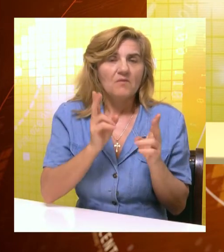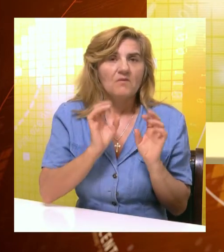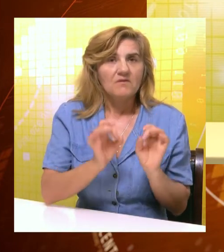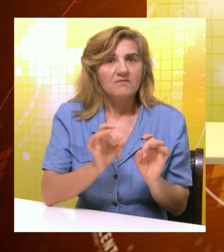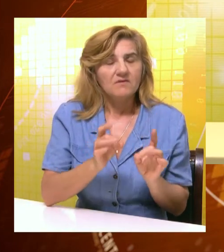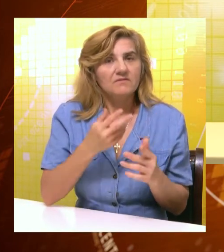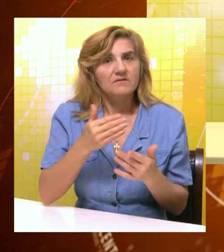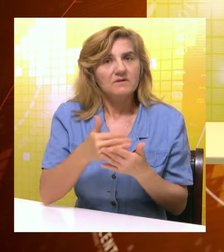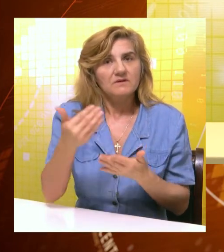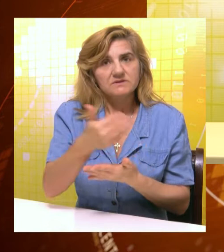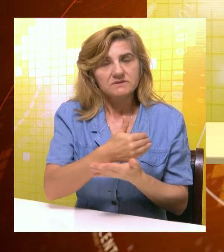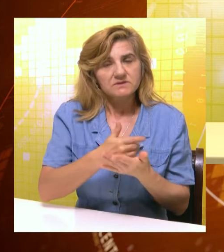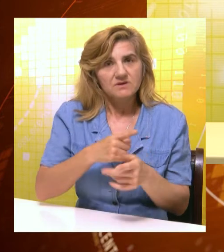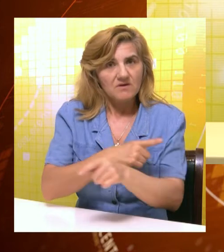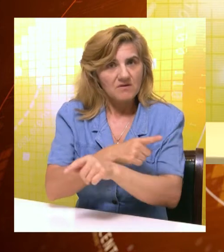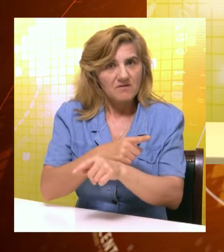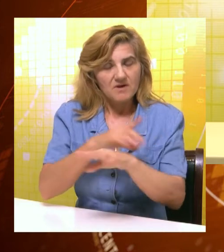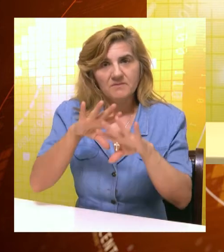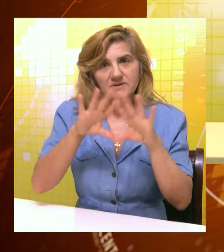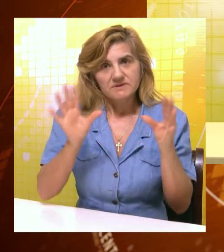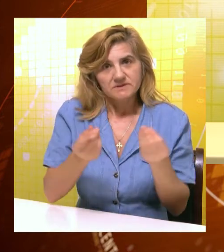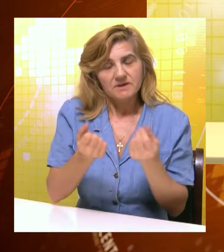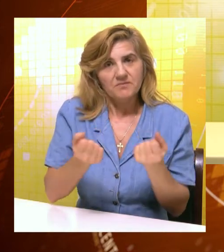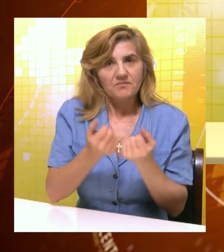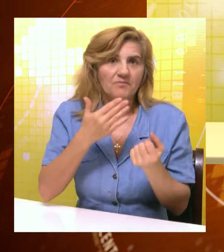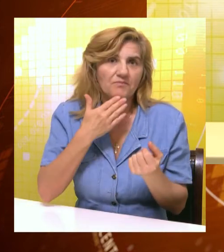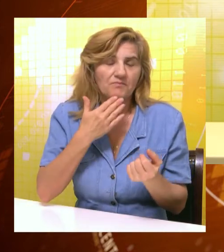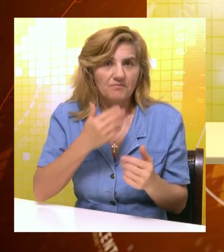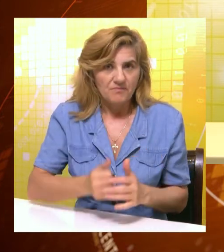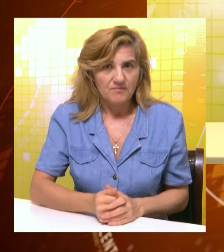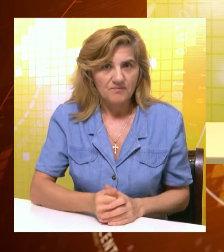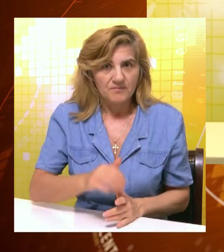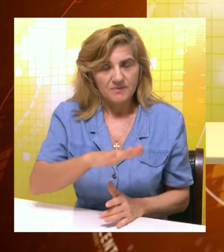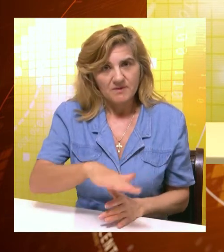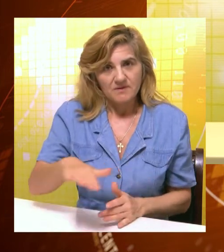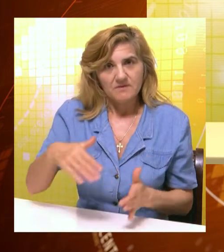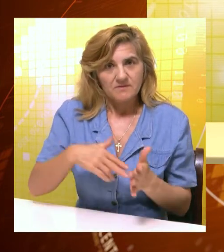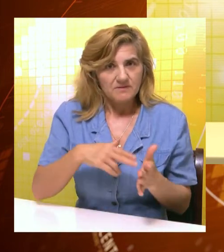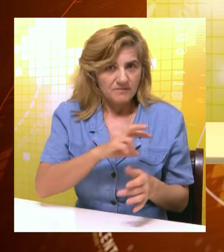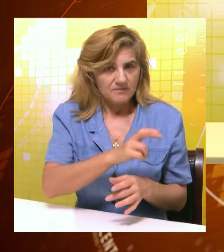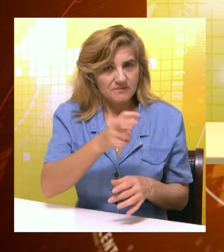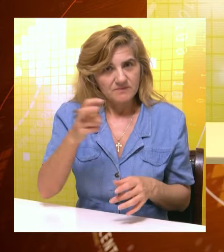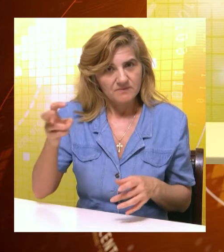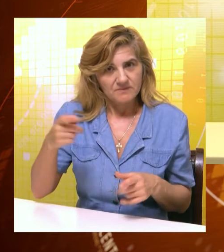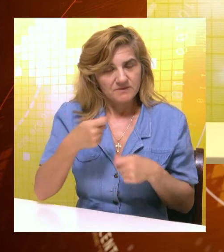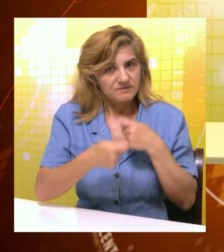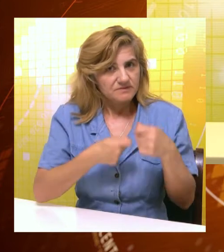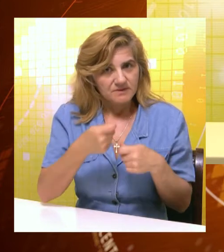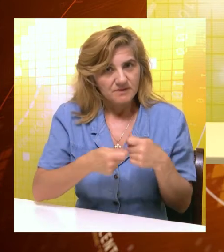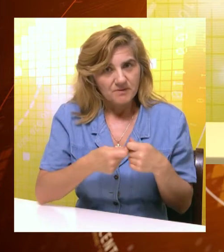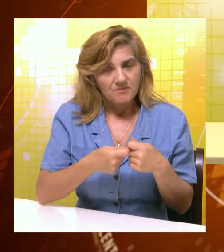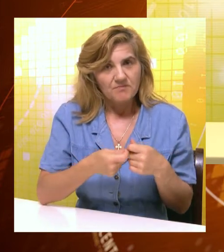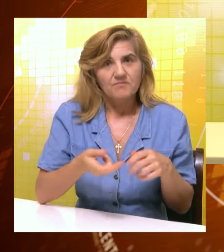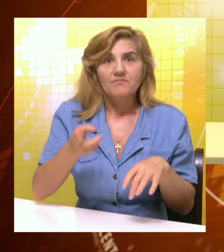kvalitetno organizovati i skoristiti to vreme u zajedničkim aktivnostima. Slobodno vreme deci bi trebalo ispuniti različitim aktivnostima,